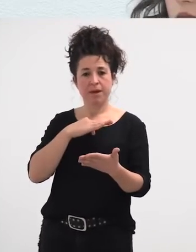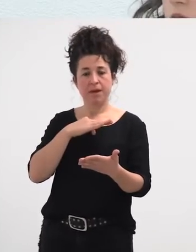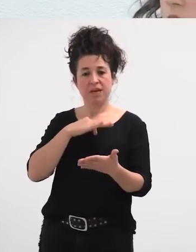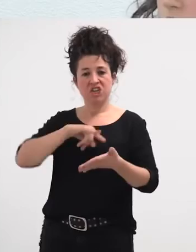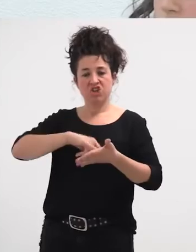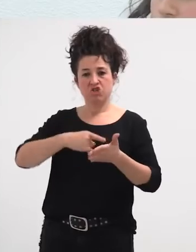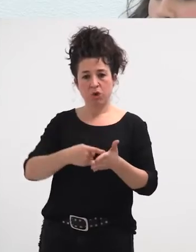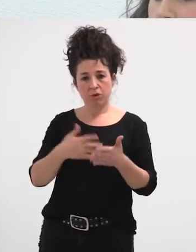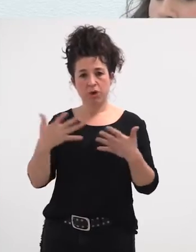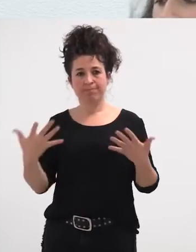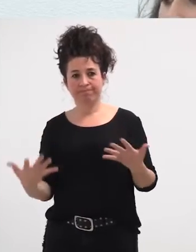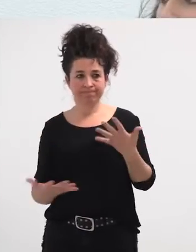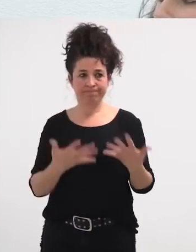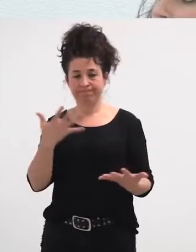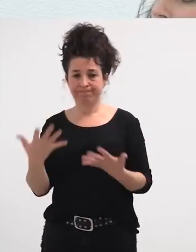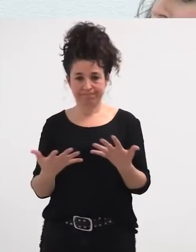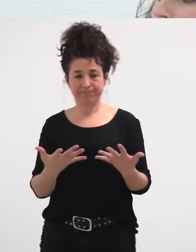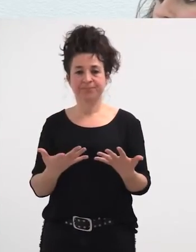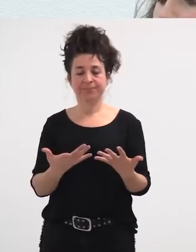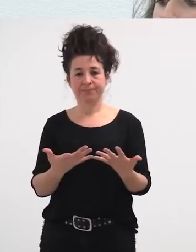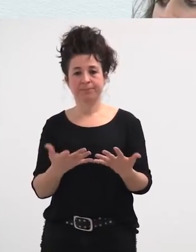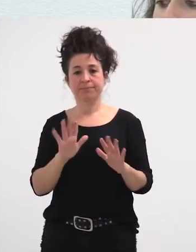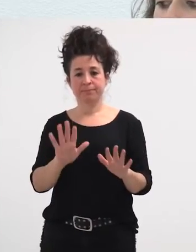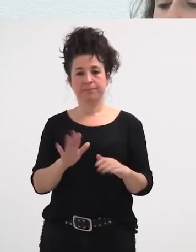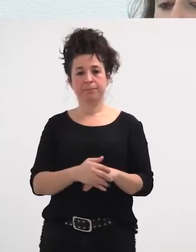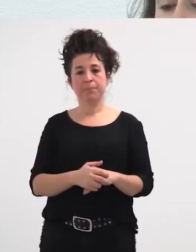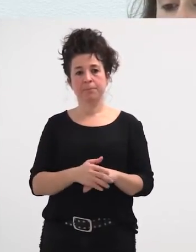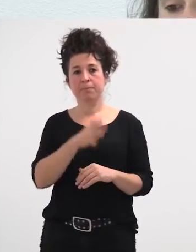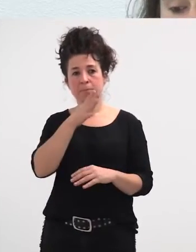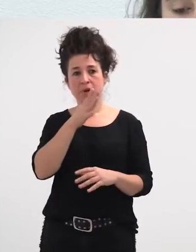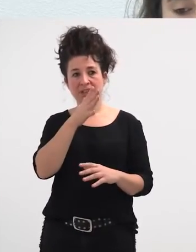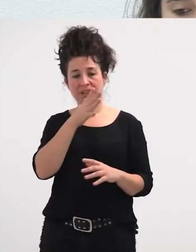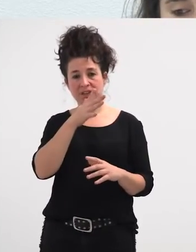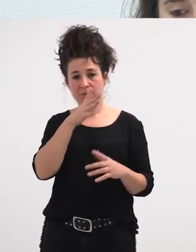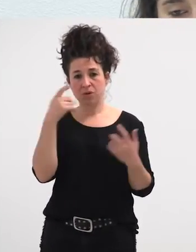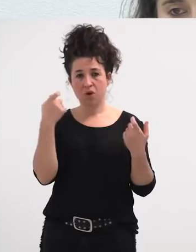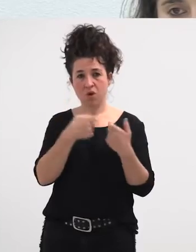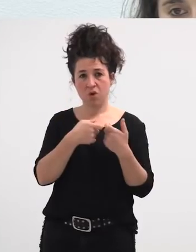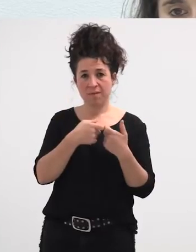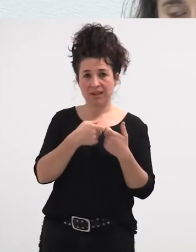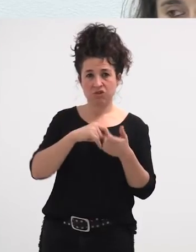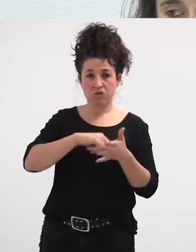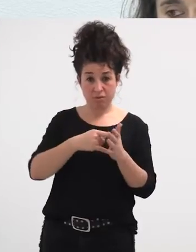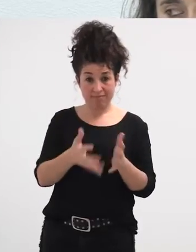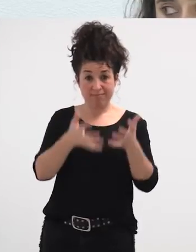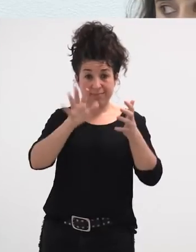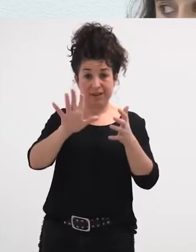irabazita dagolako, baina errelatoa galduta dagoelako. Eta,